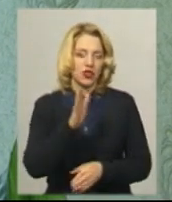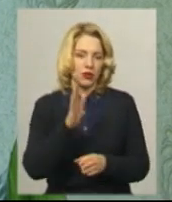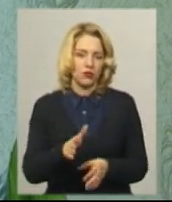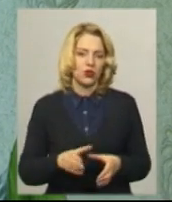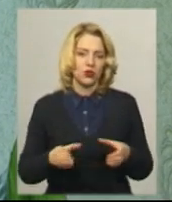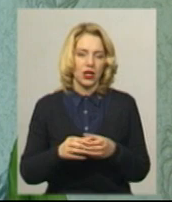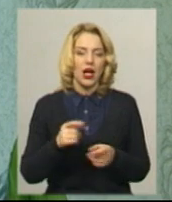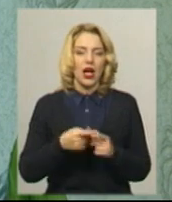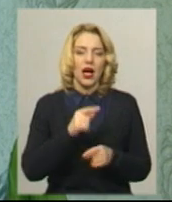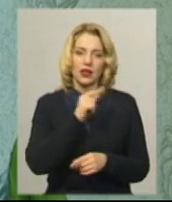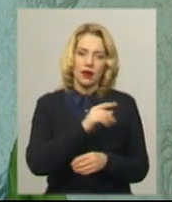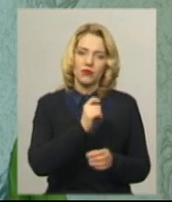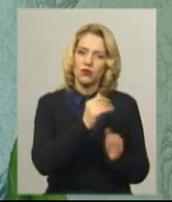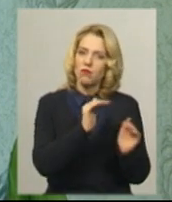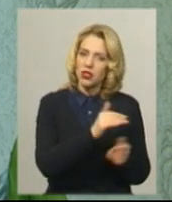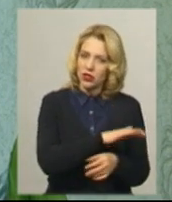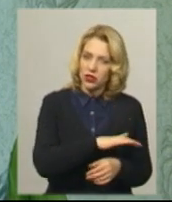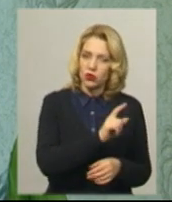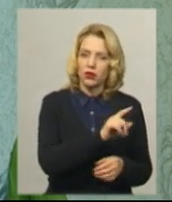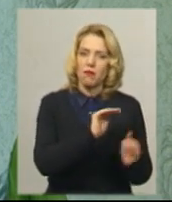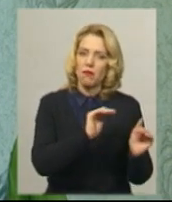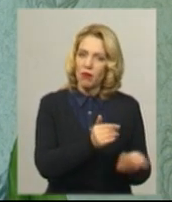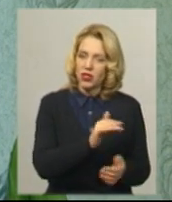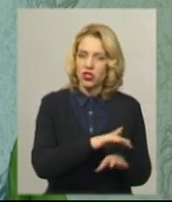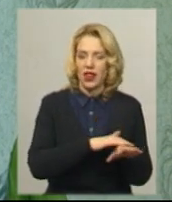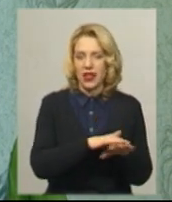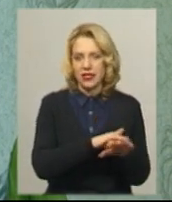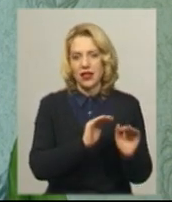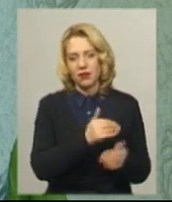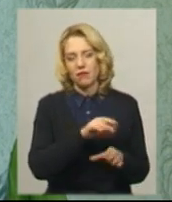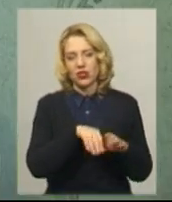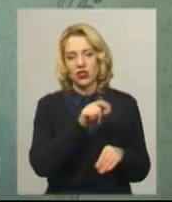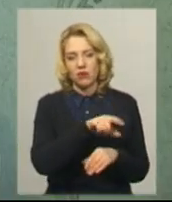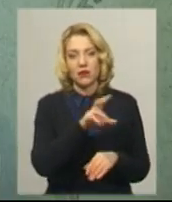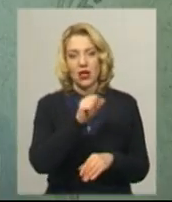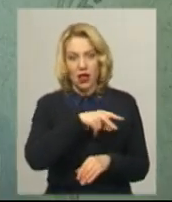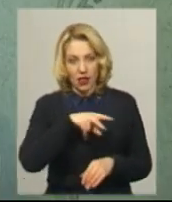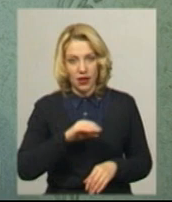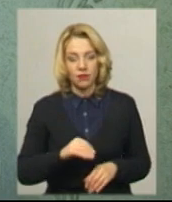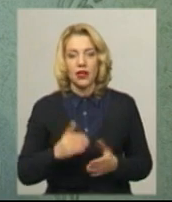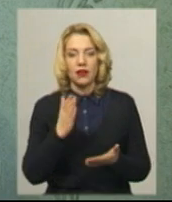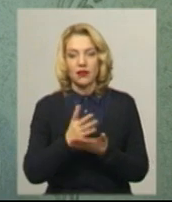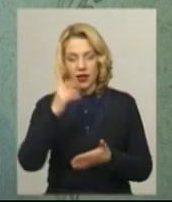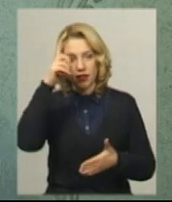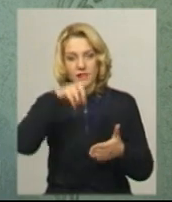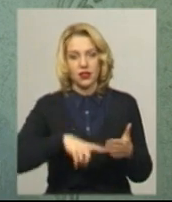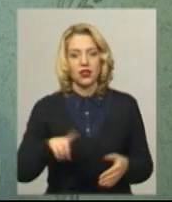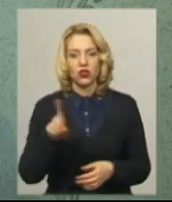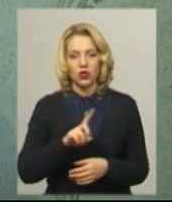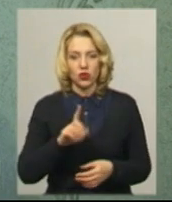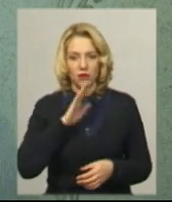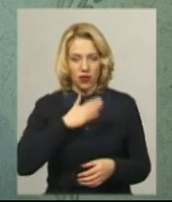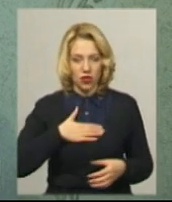трошки менше Тому що там менша територія, менше населення, менше виборців Але є така надія, що наша громада буде